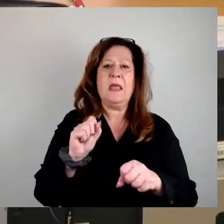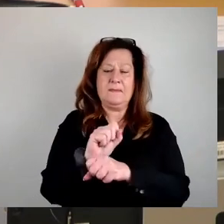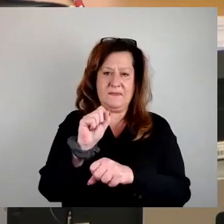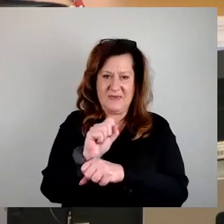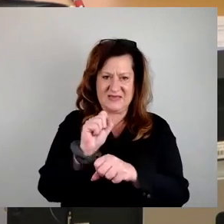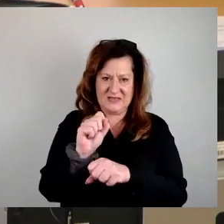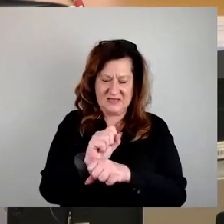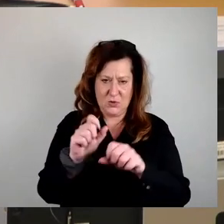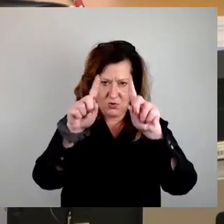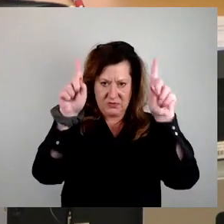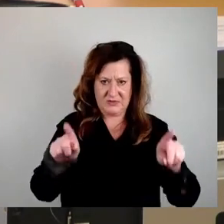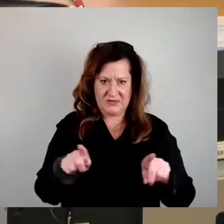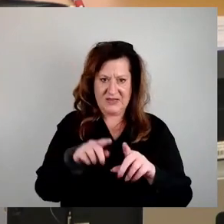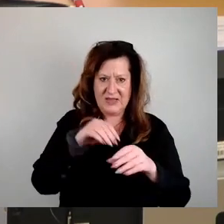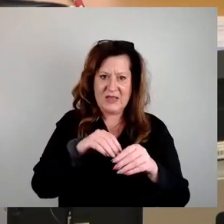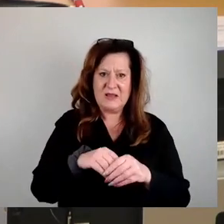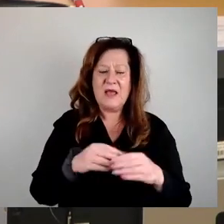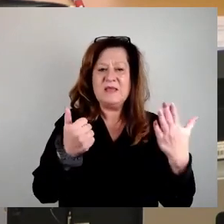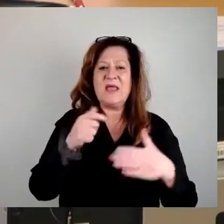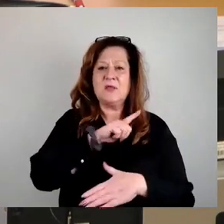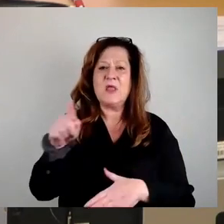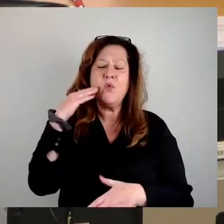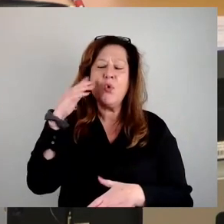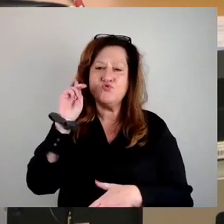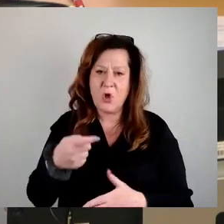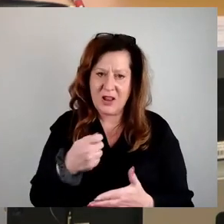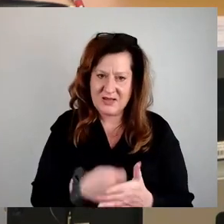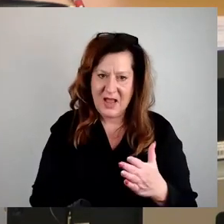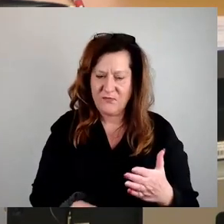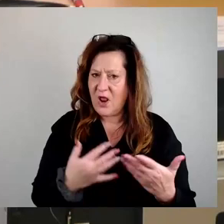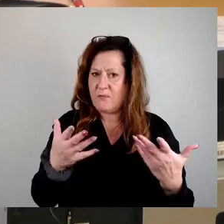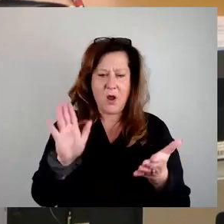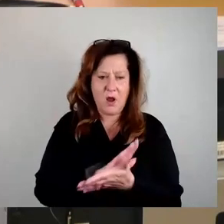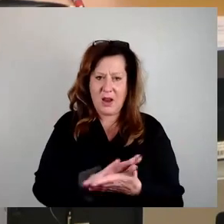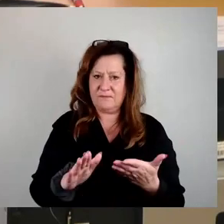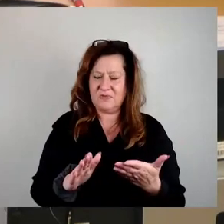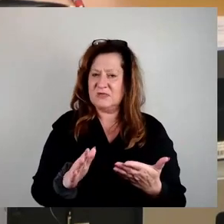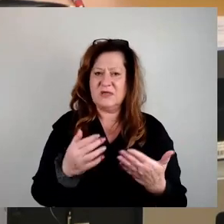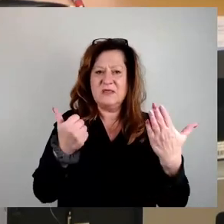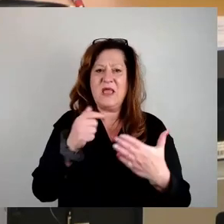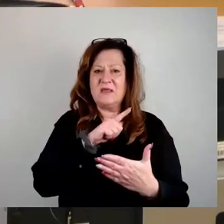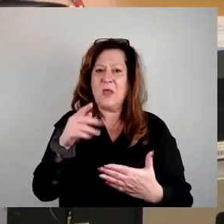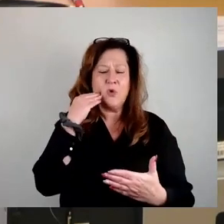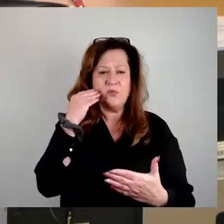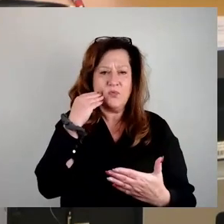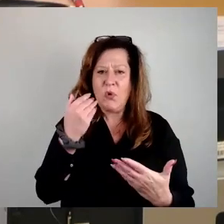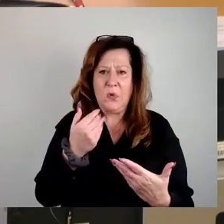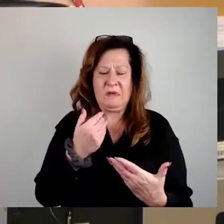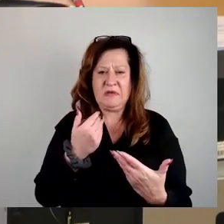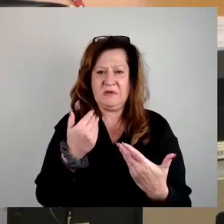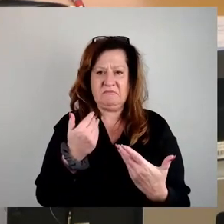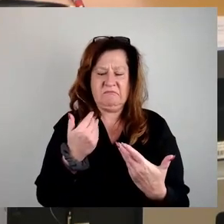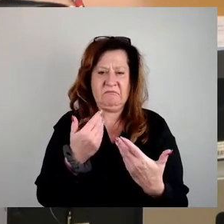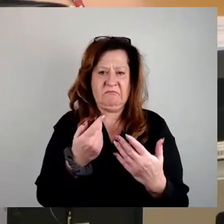darum, dass 6.000 Wohnungen angekauft werden sollen, was gar nicht mehr funktioniert, weil von diesen 6.000 Wohnungen gar nicht mehr alle da sind. Das heißt also, dieser